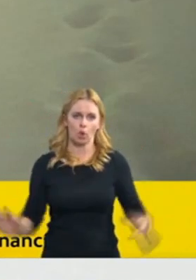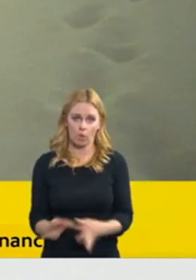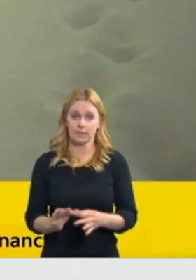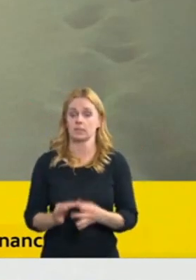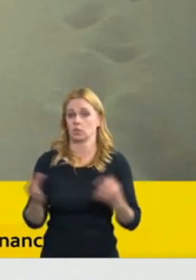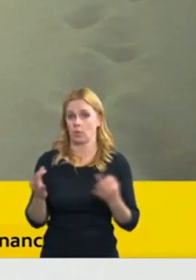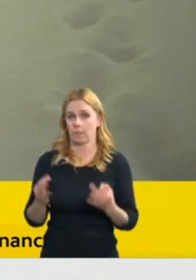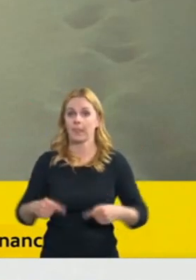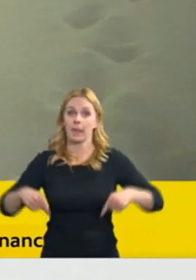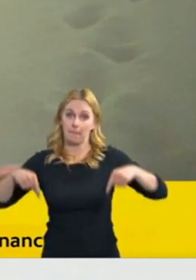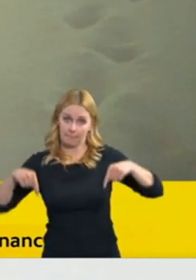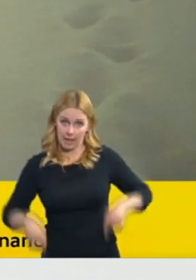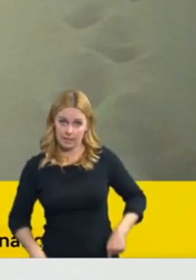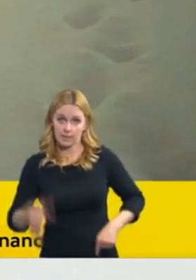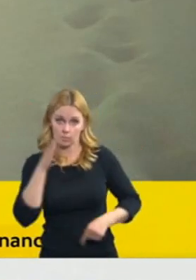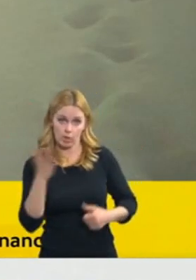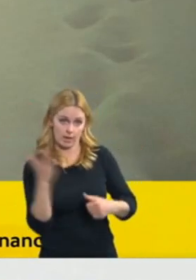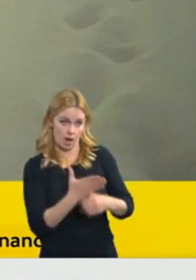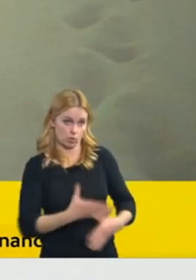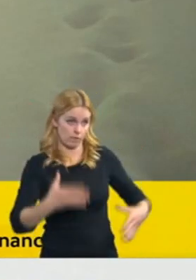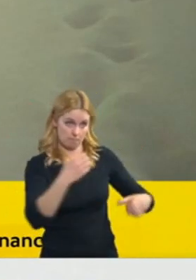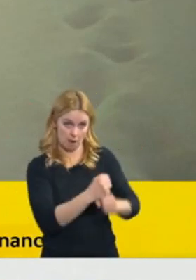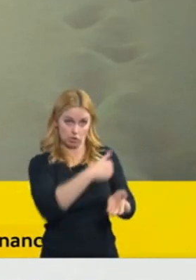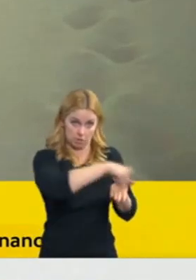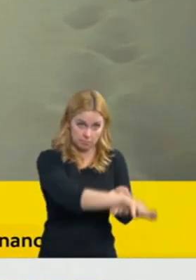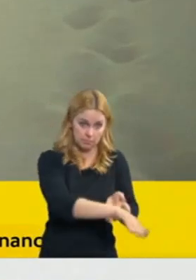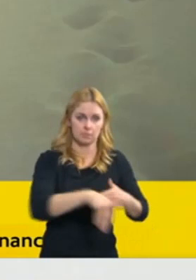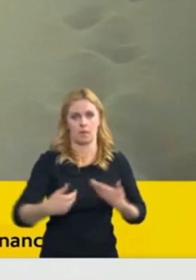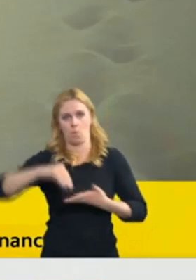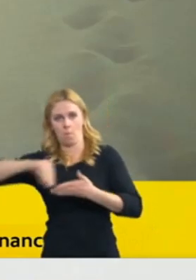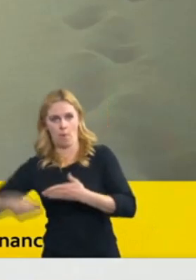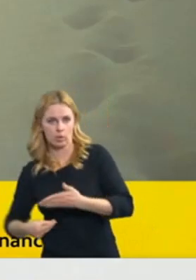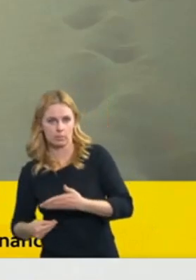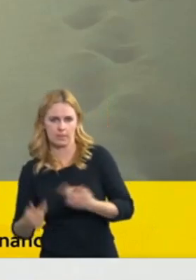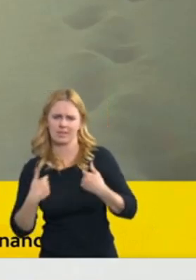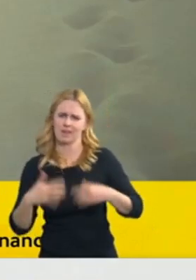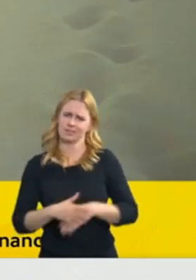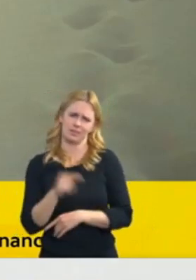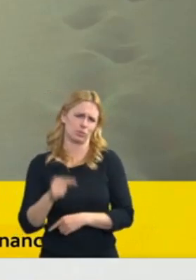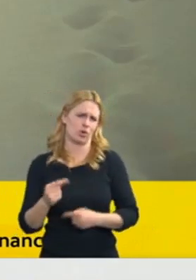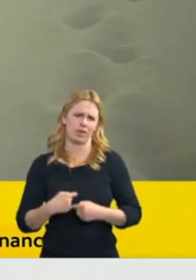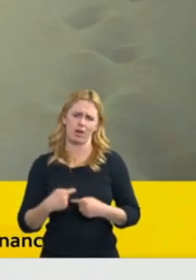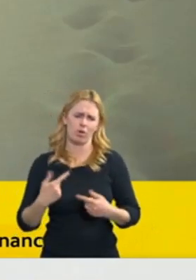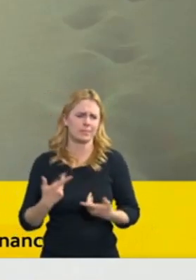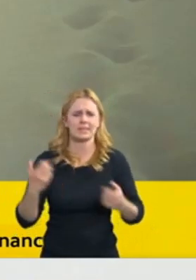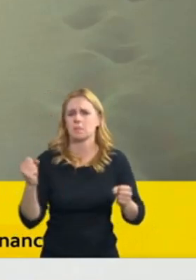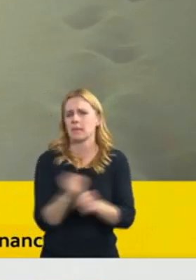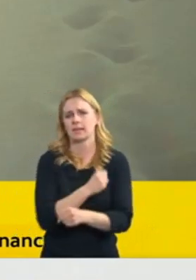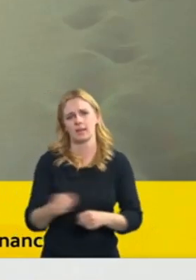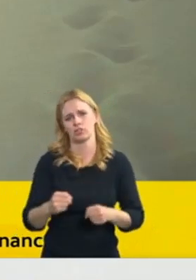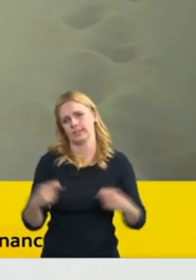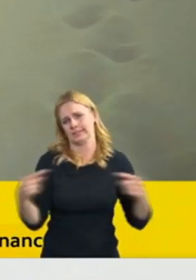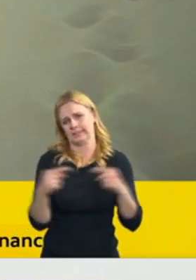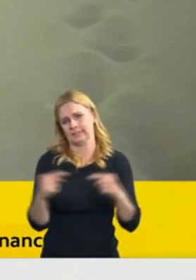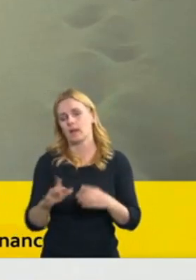či nevetoval daňový balíček. Já to považuji trochu za pseudospor, i když respektuju právo každého podat